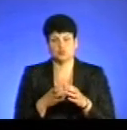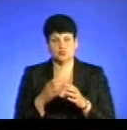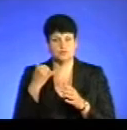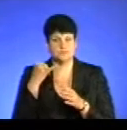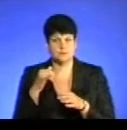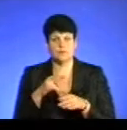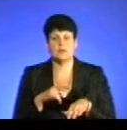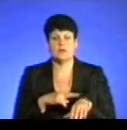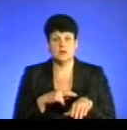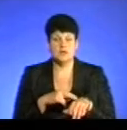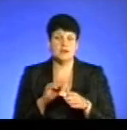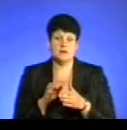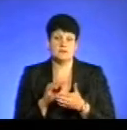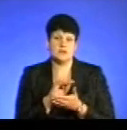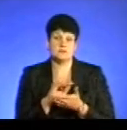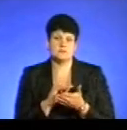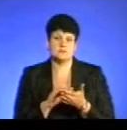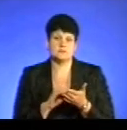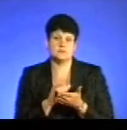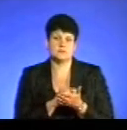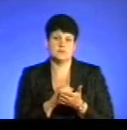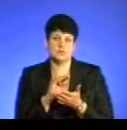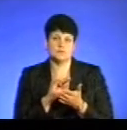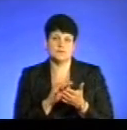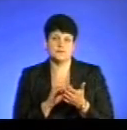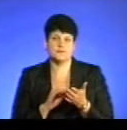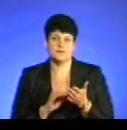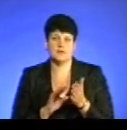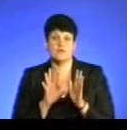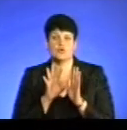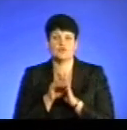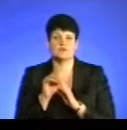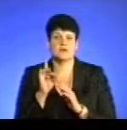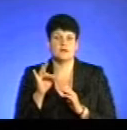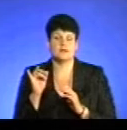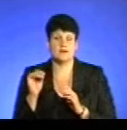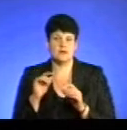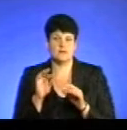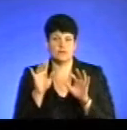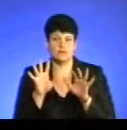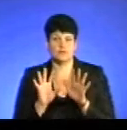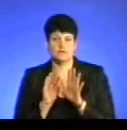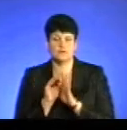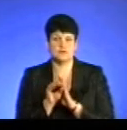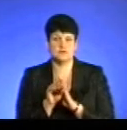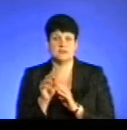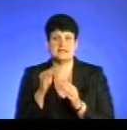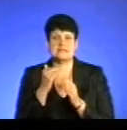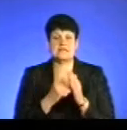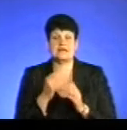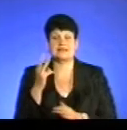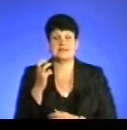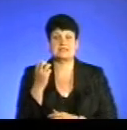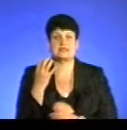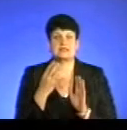яка документує, відкривається, відповідно, вноситься відомості в ЄРДР за статтєю 309, тобто